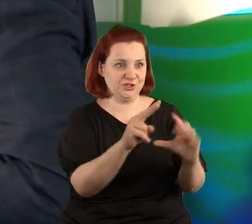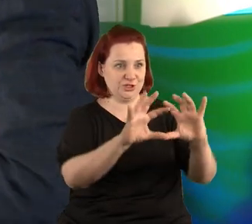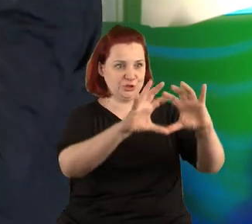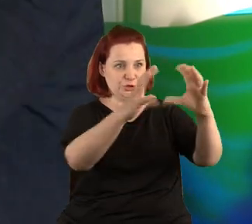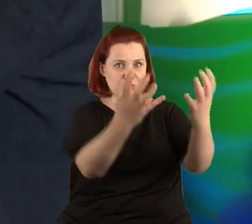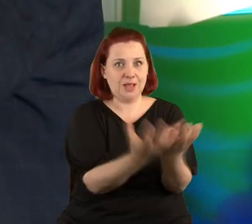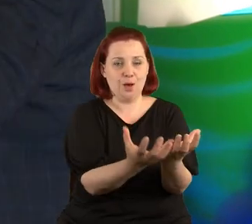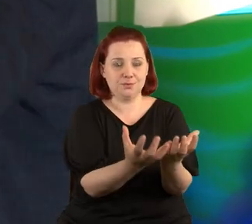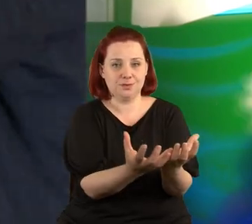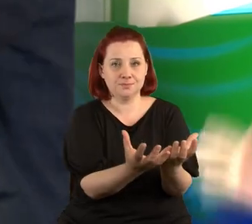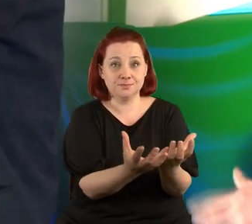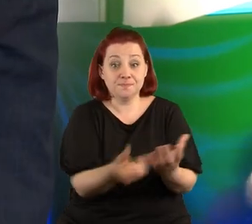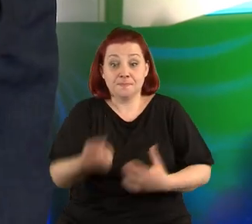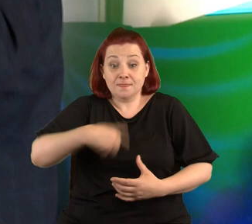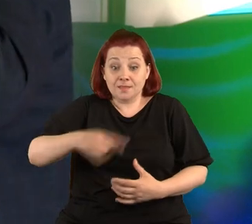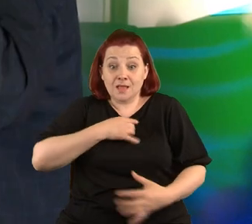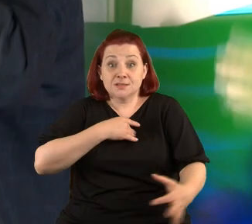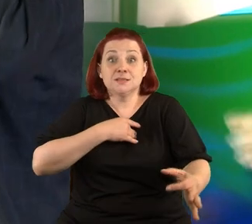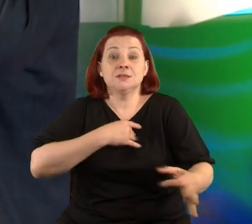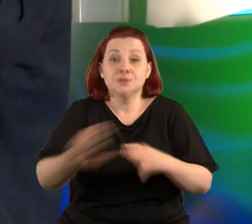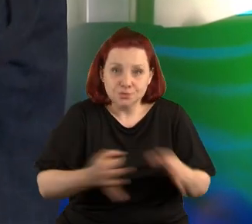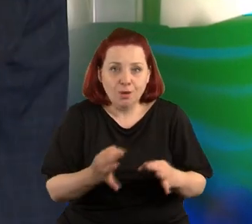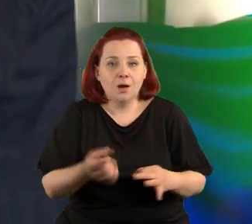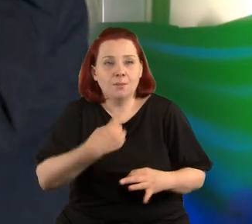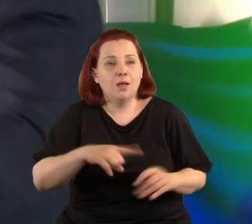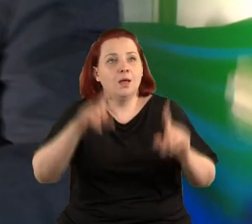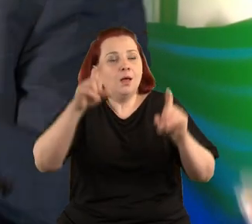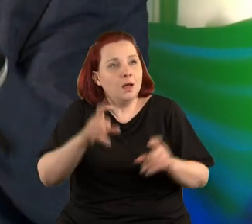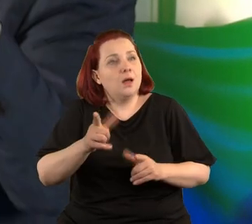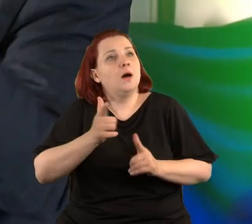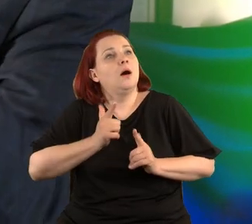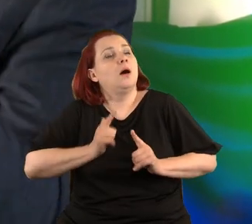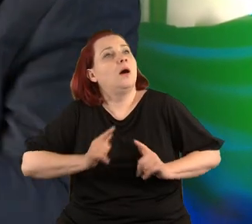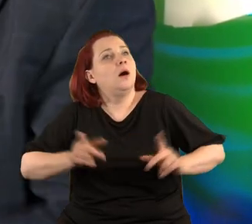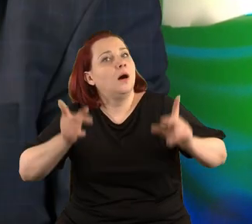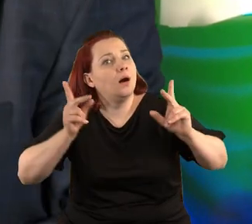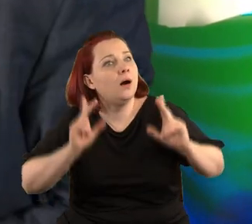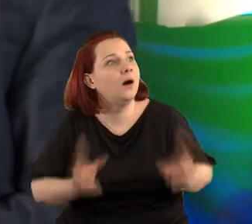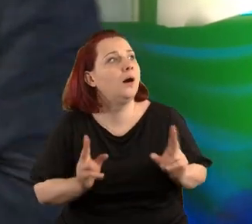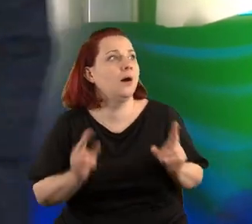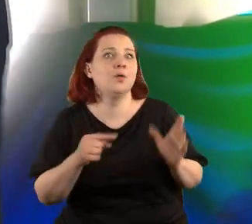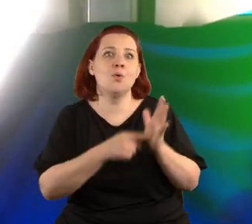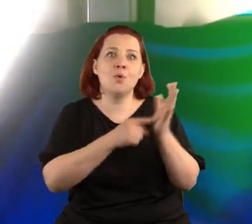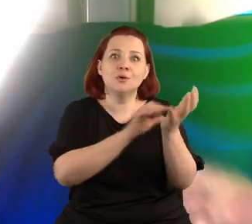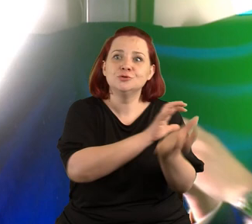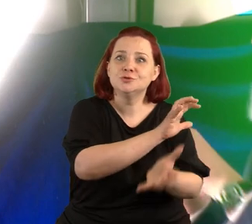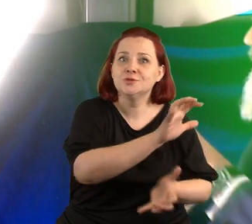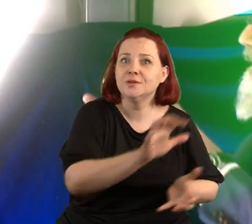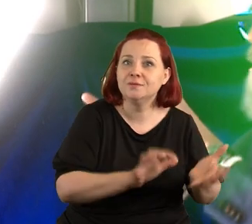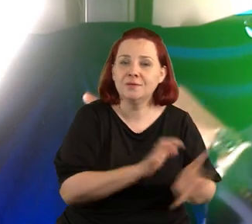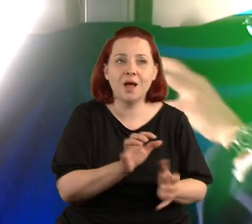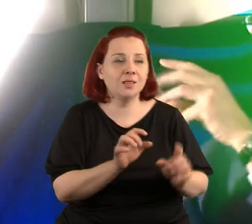I my w tych historiach zaczynamy rozumieć świat, czuć świat. Składamy